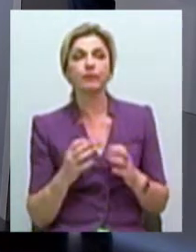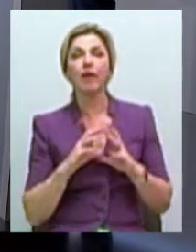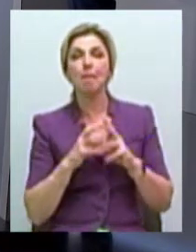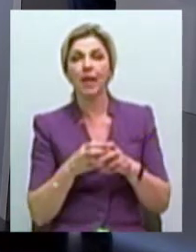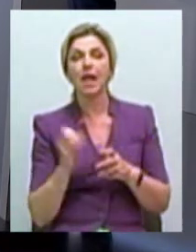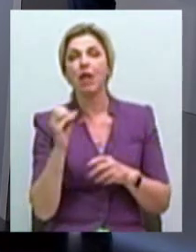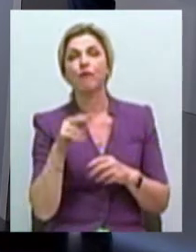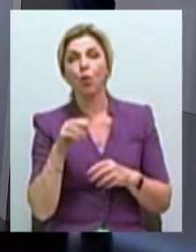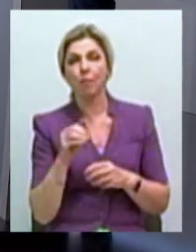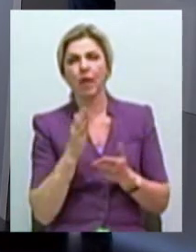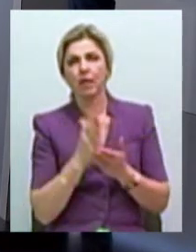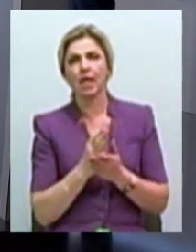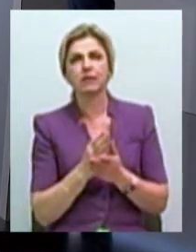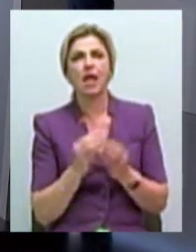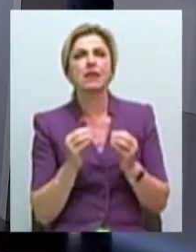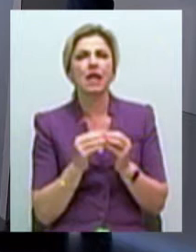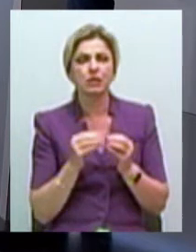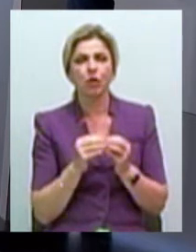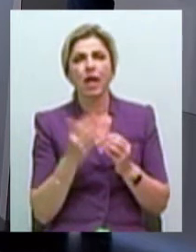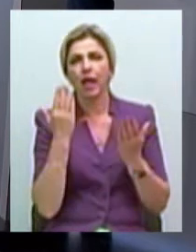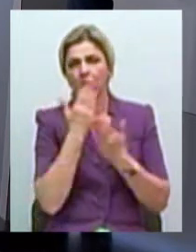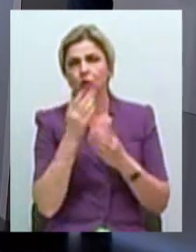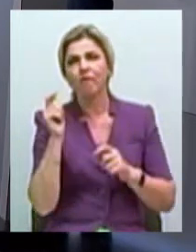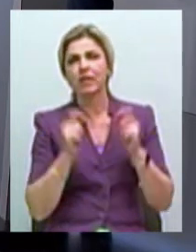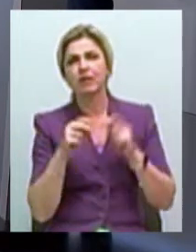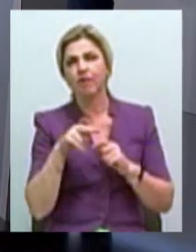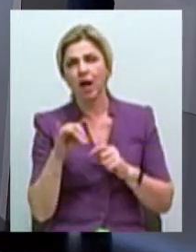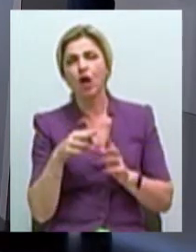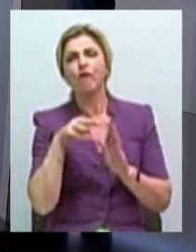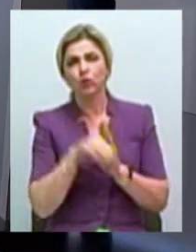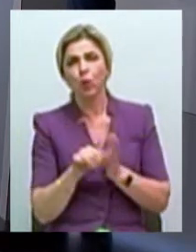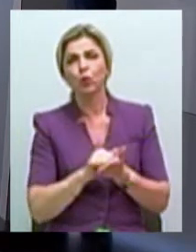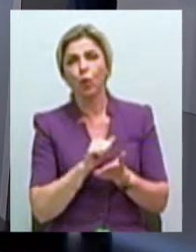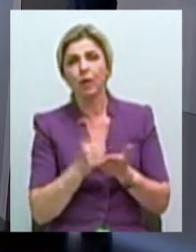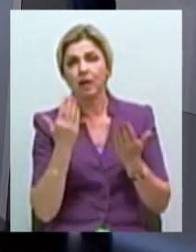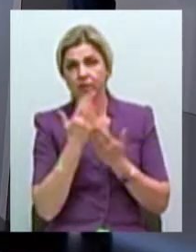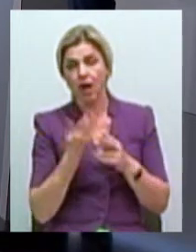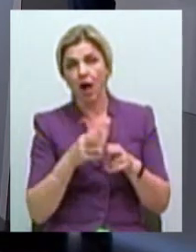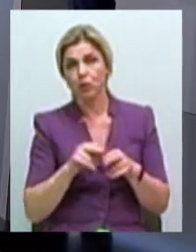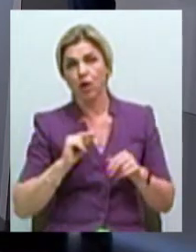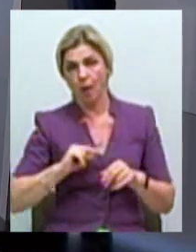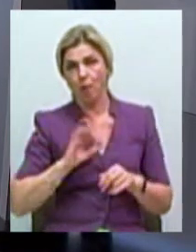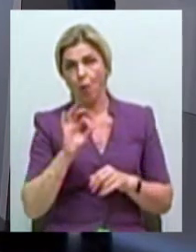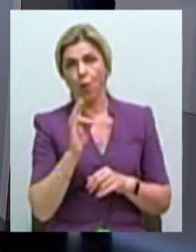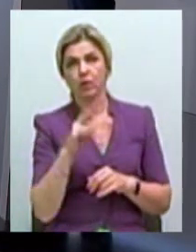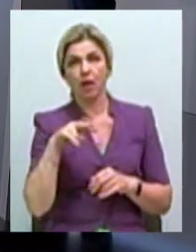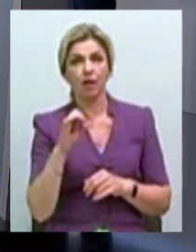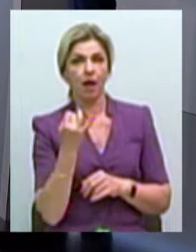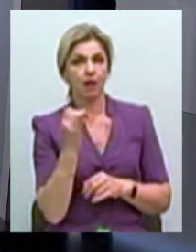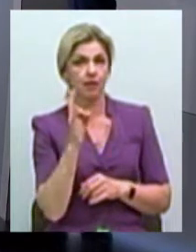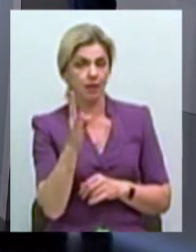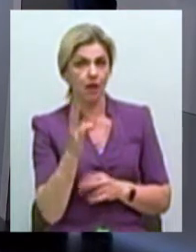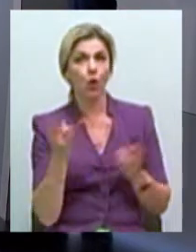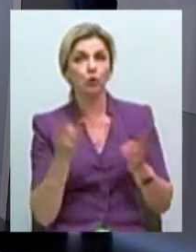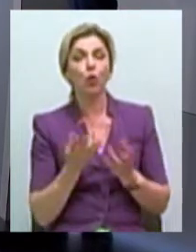в Европе существуют десятки кинофестивалей, в том числе документальных фильмов, которые работают онлайн. Поэтому нужно